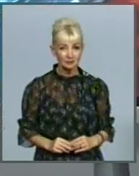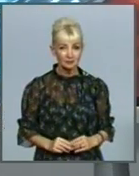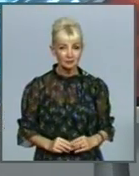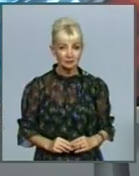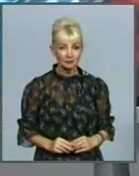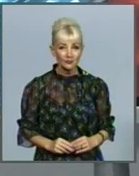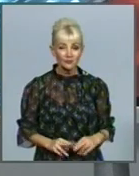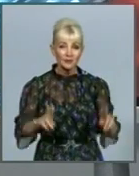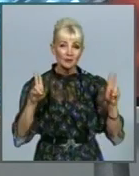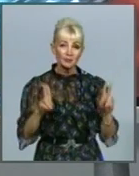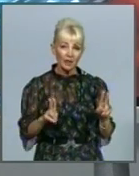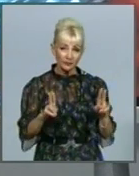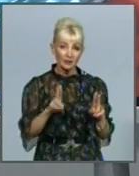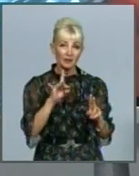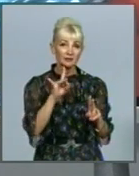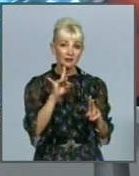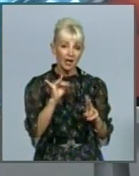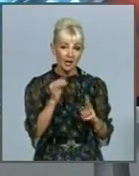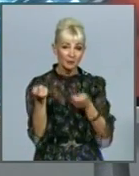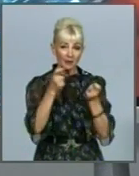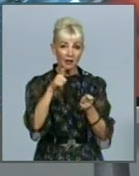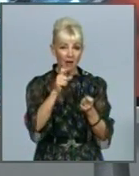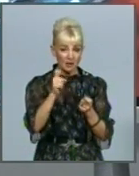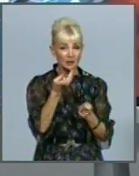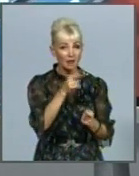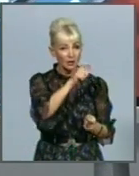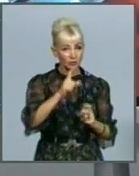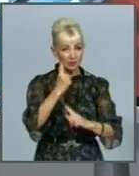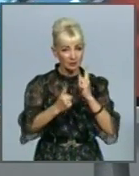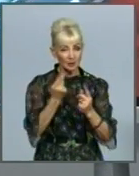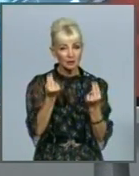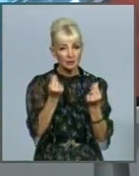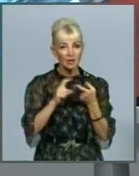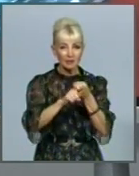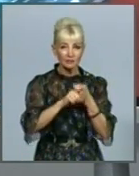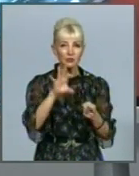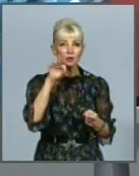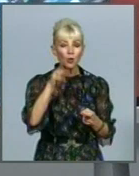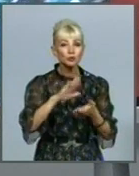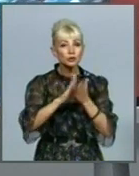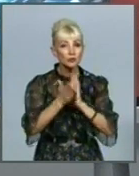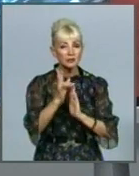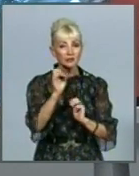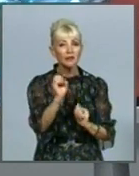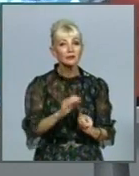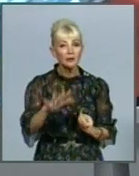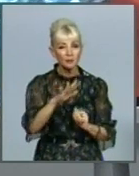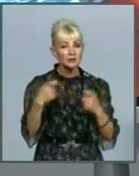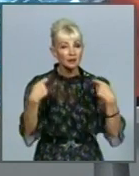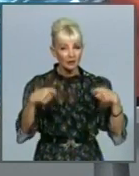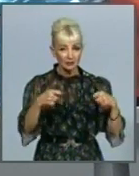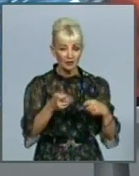Правила на ринку поставок газу для населення змінились. Тепер ціна цілком залежатиме від ситуації на європейських ринках.